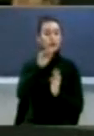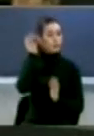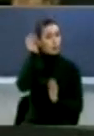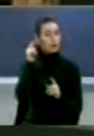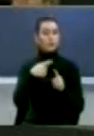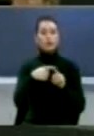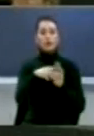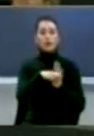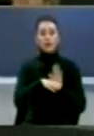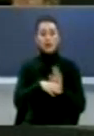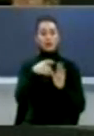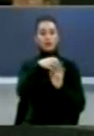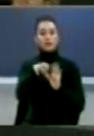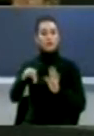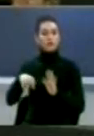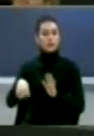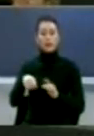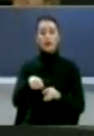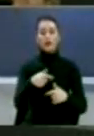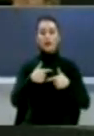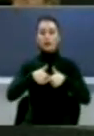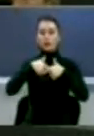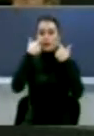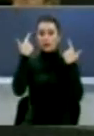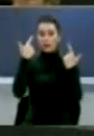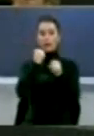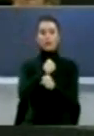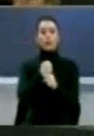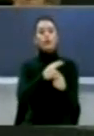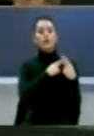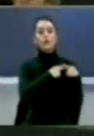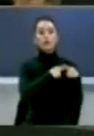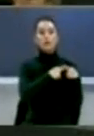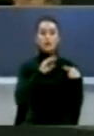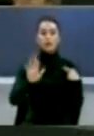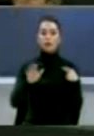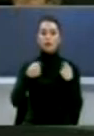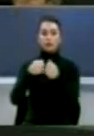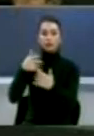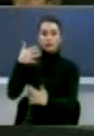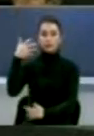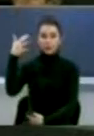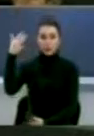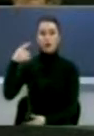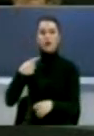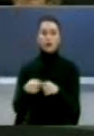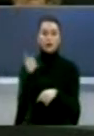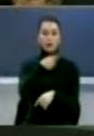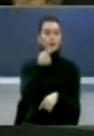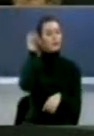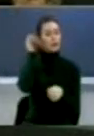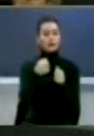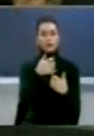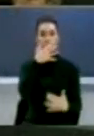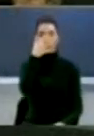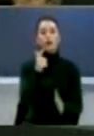Këto dy ligjët do të reguloni në mënyrë të thukët, jo vetëm kompetenca të qeverisis gjatë mandatit të regull Por edhe kompetenca gjatë